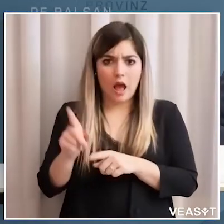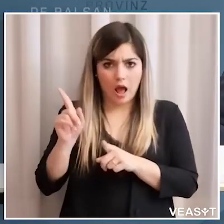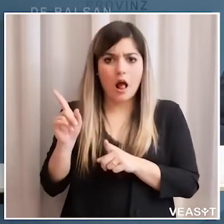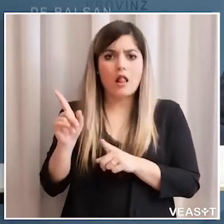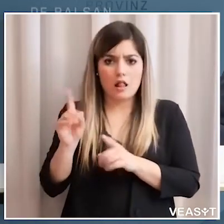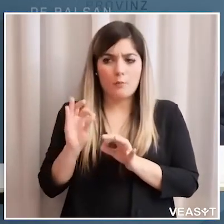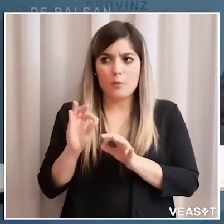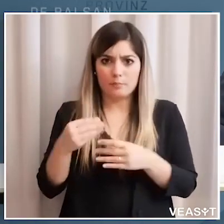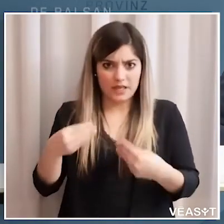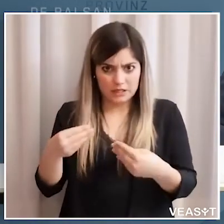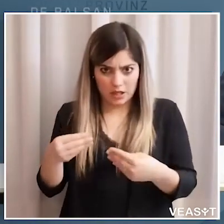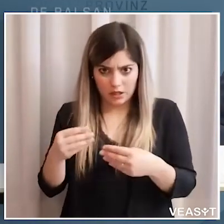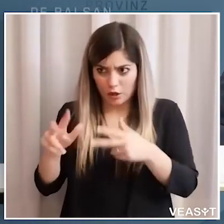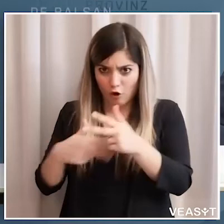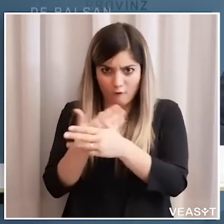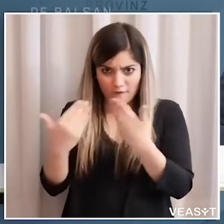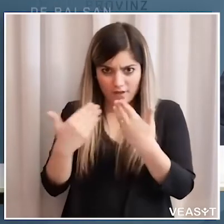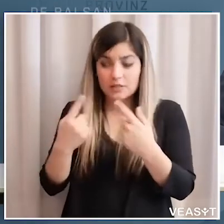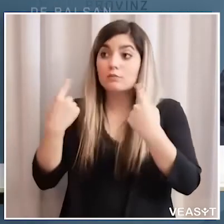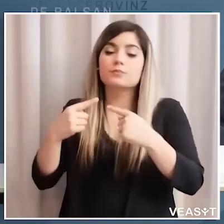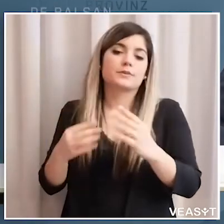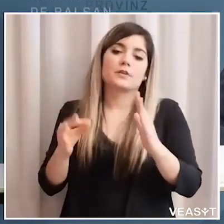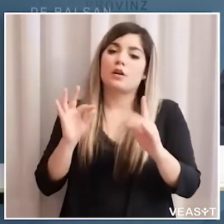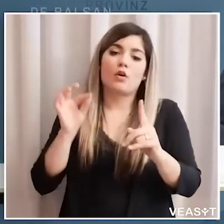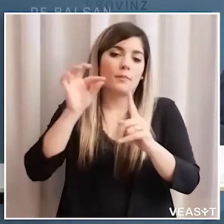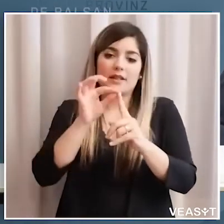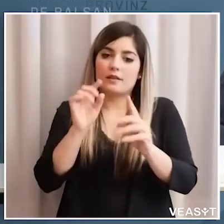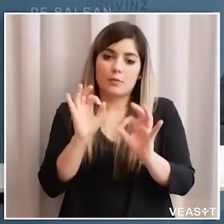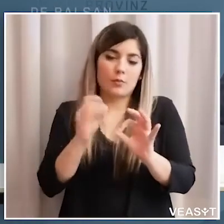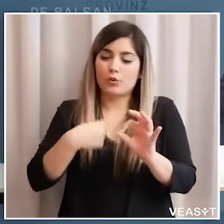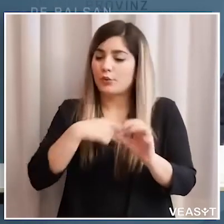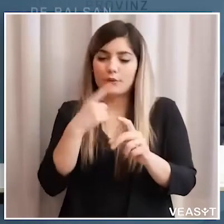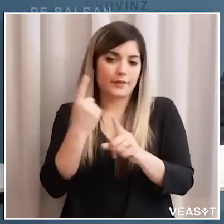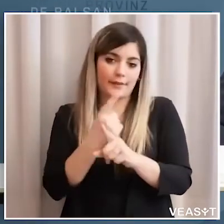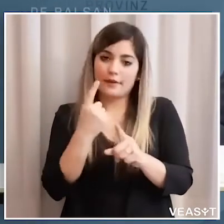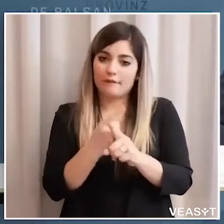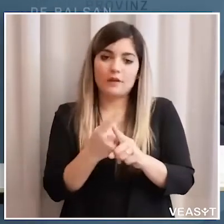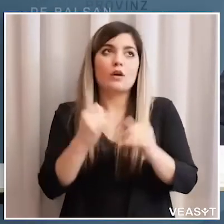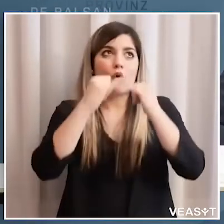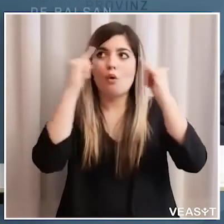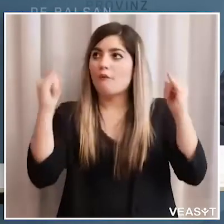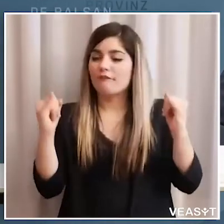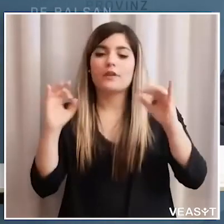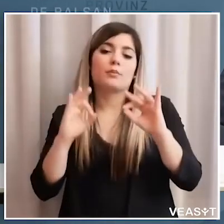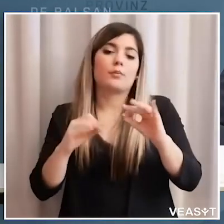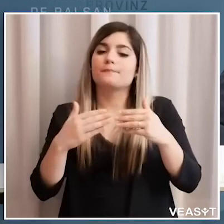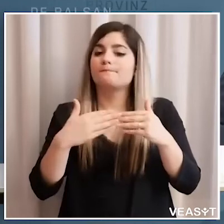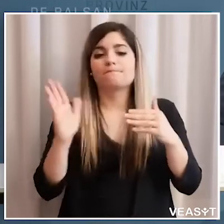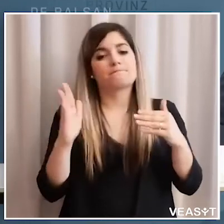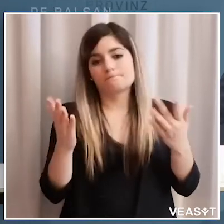italiani che erano presenti in questa videoconferenza che questo è un obiettivo che dobbiamo porci di riaprire ovviamente i confini